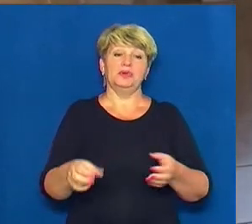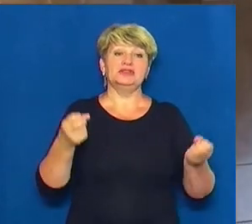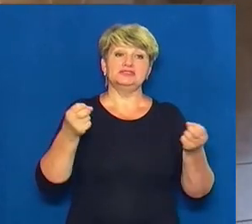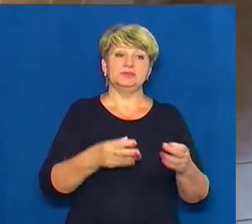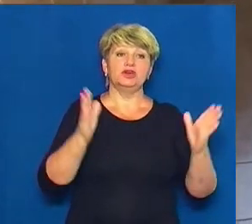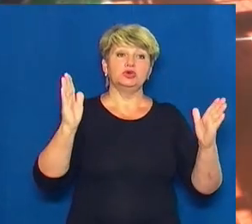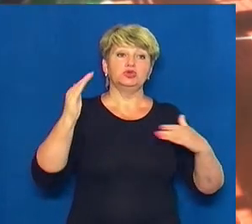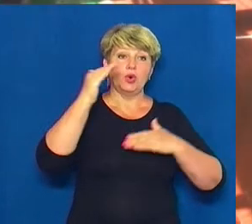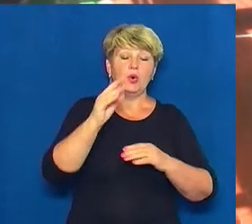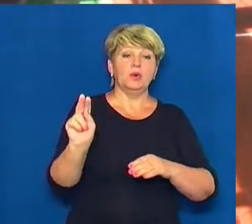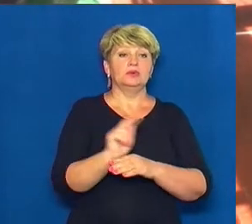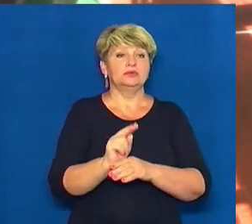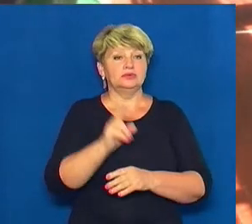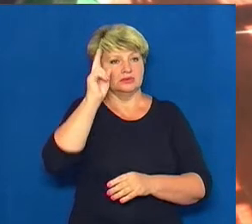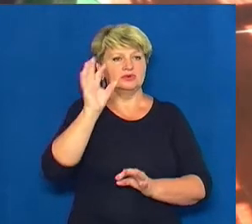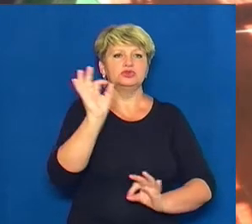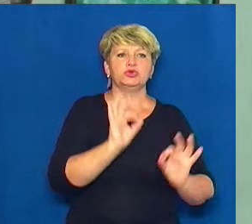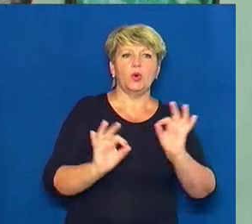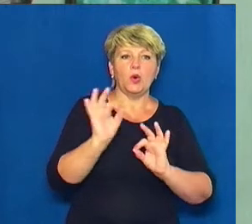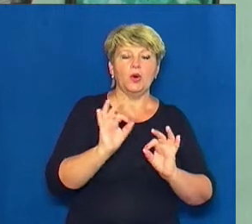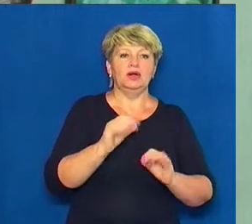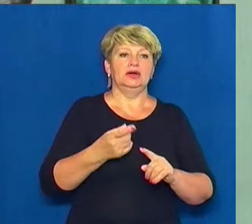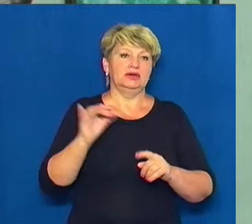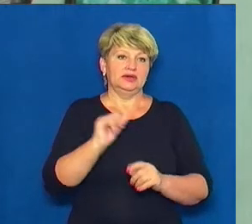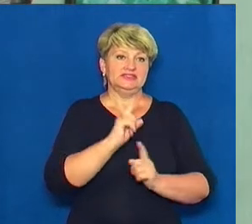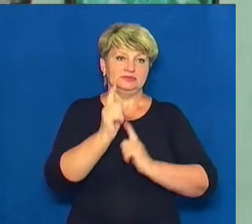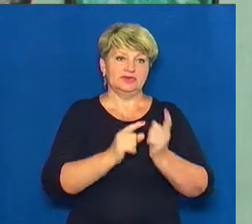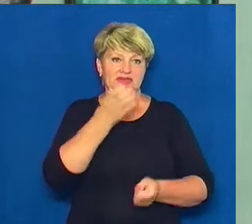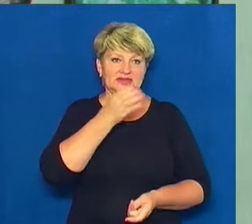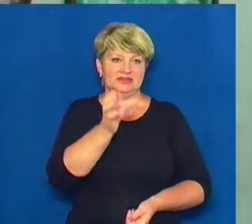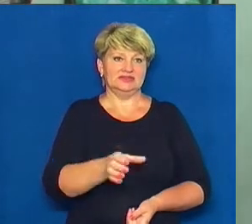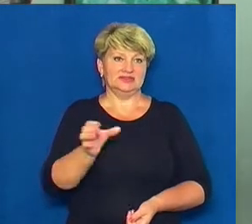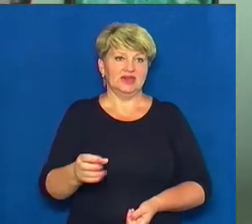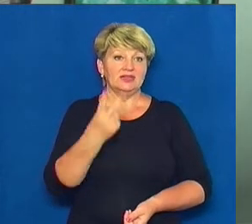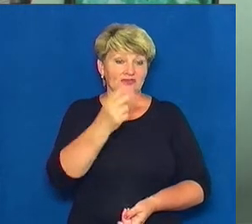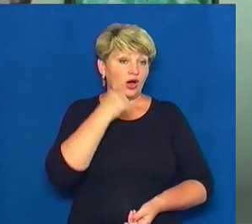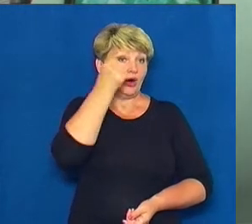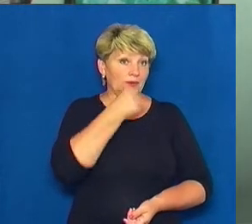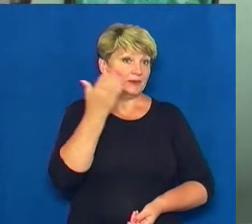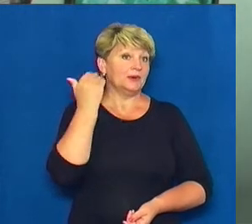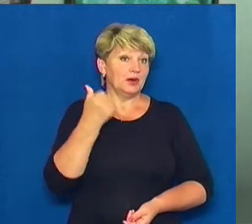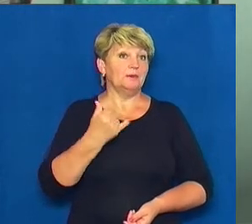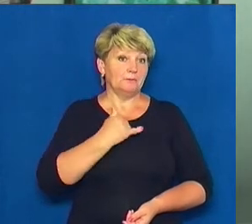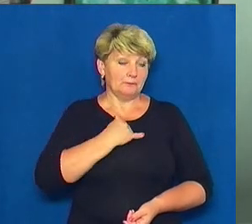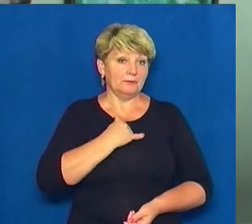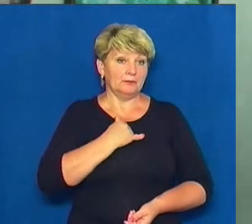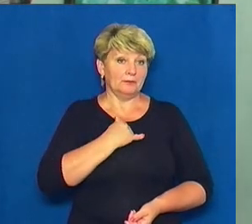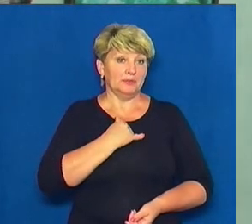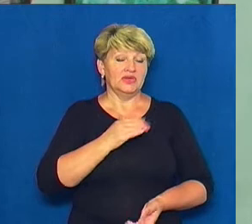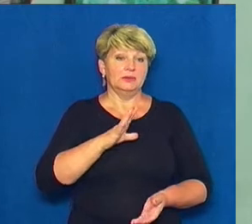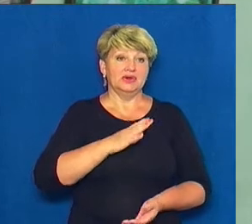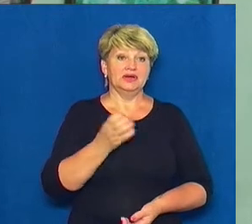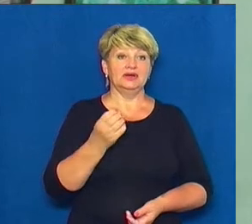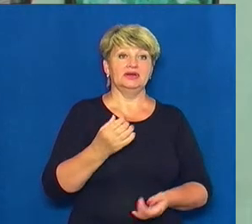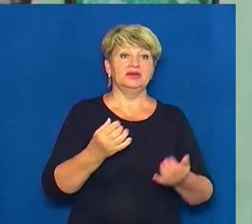туалети та полагодили систему опалення. Якщо буквально два роки назад ми ще мали тут плюс 14,